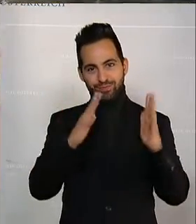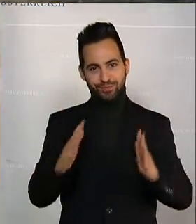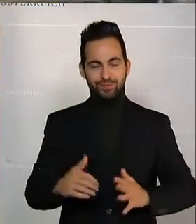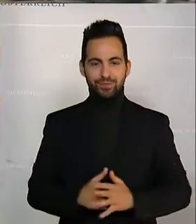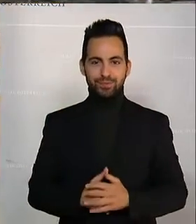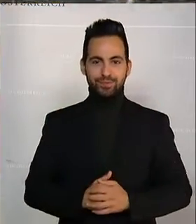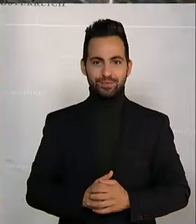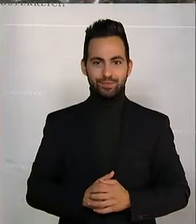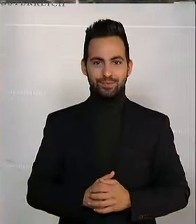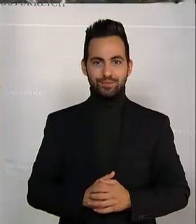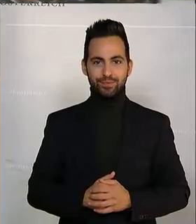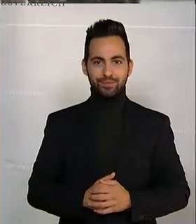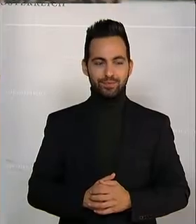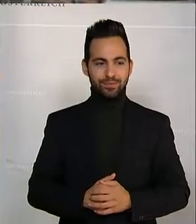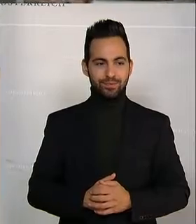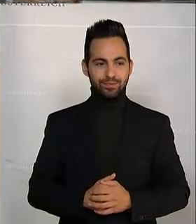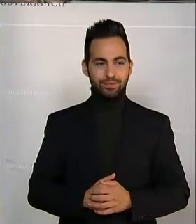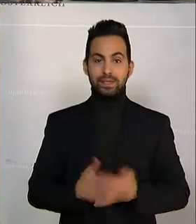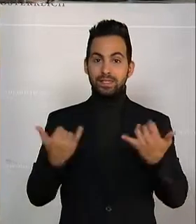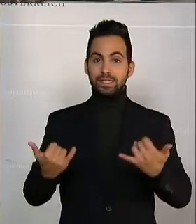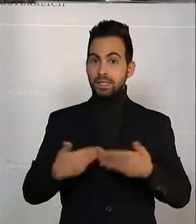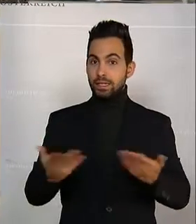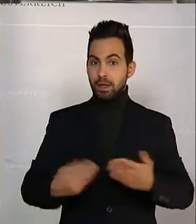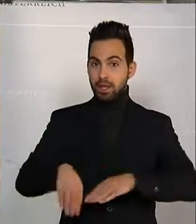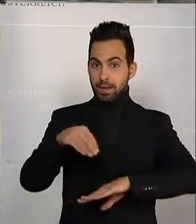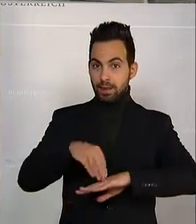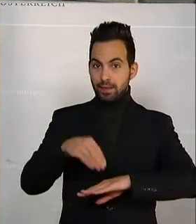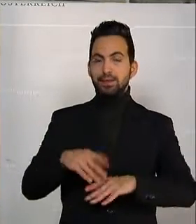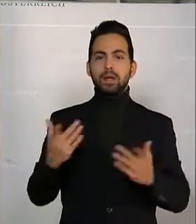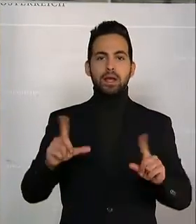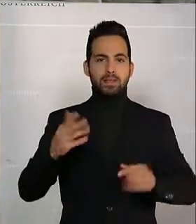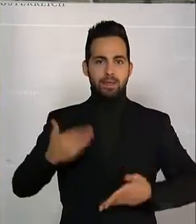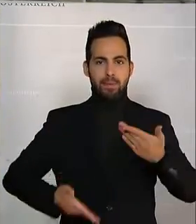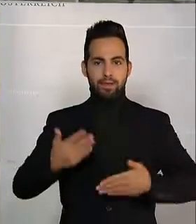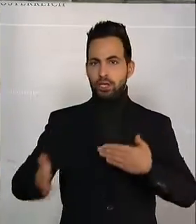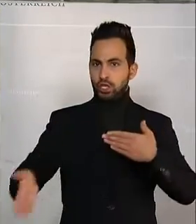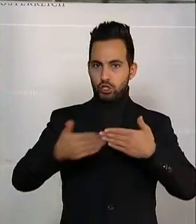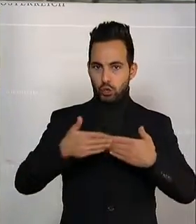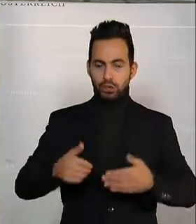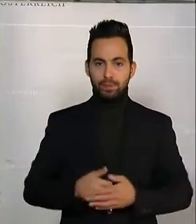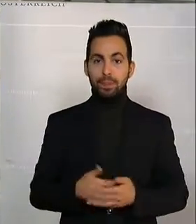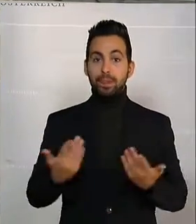Mit Martina Diesner-Weiß ist die Debatte zum Grünen-Bericht 2021